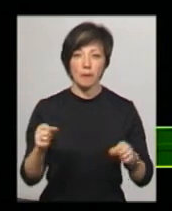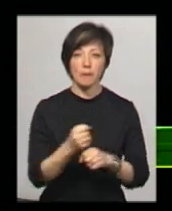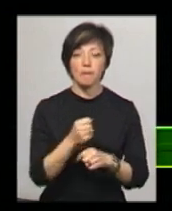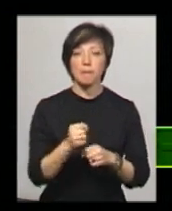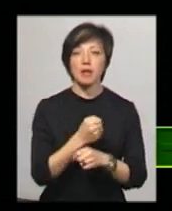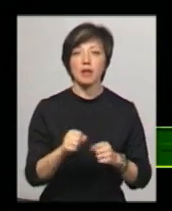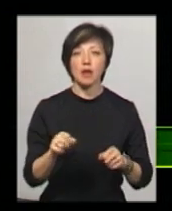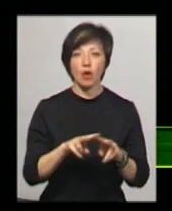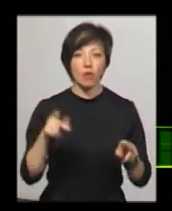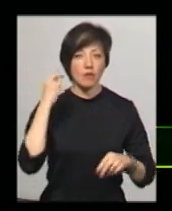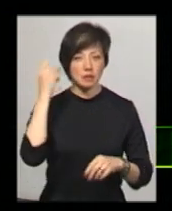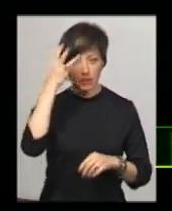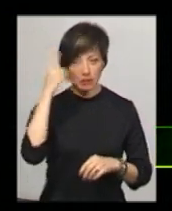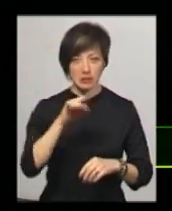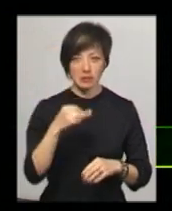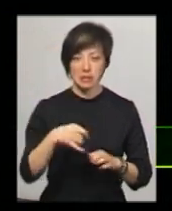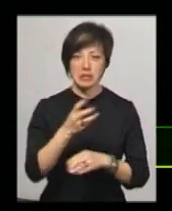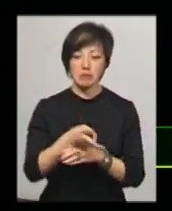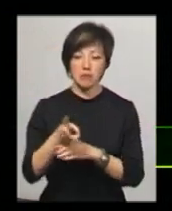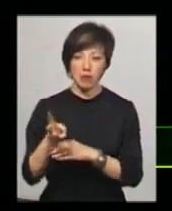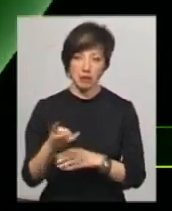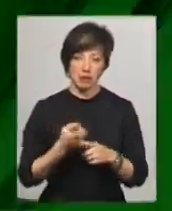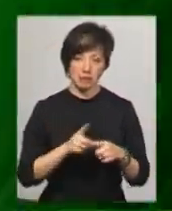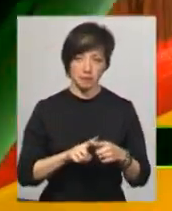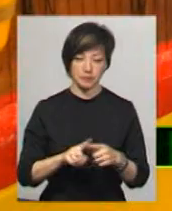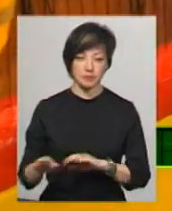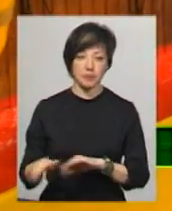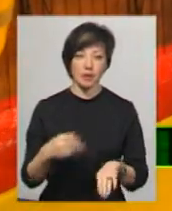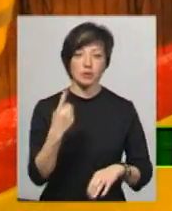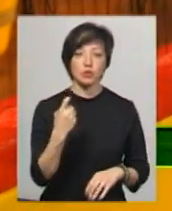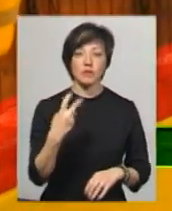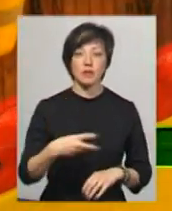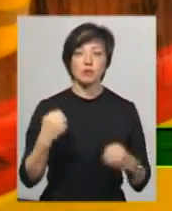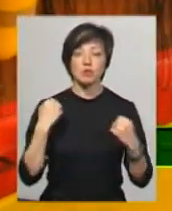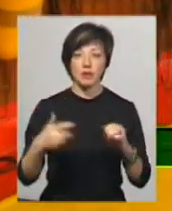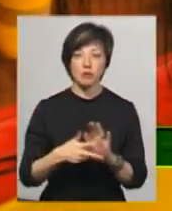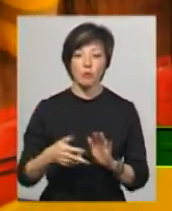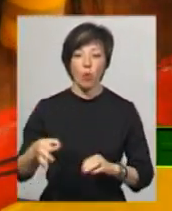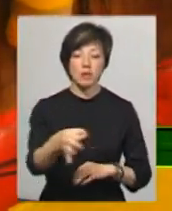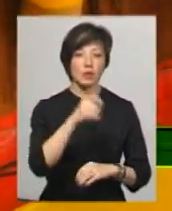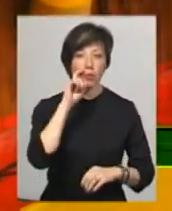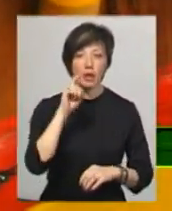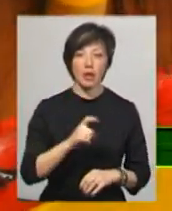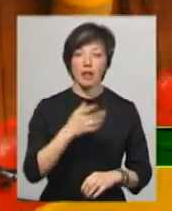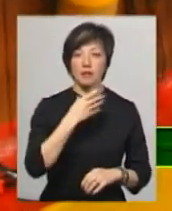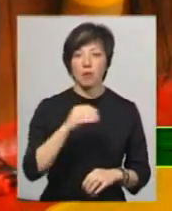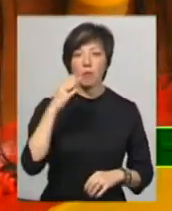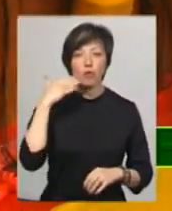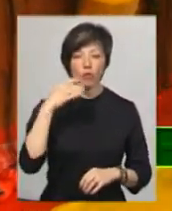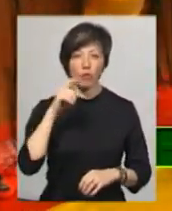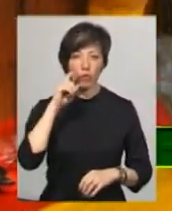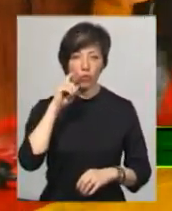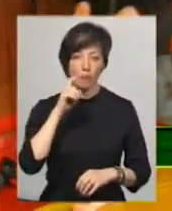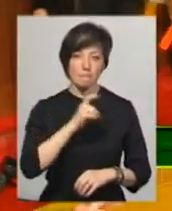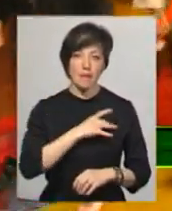ровесності з Хмельницького 15-го ліцею та знімали процес на відео. 120 спортсменів з 8 областей України, Литви, Молдови та Білорусі